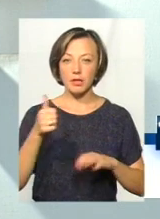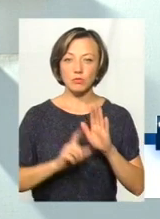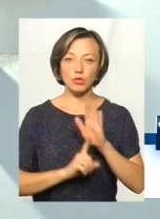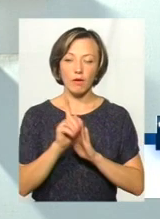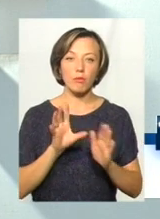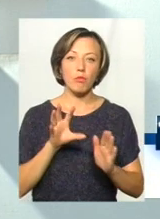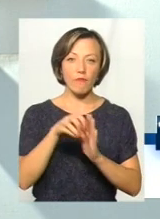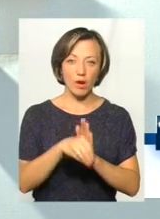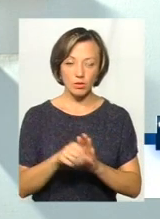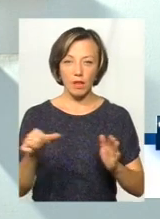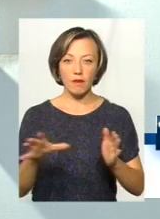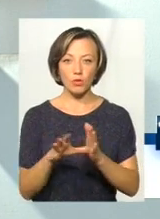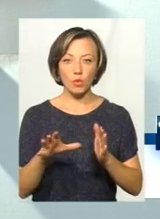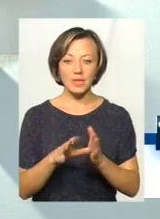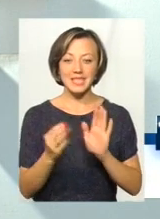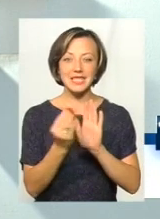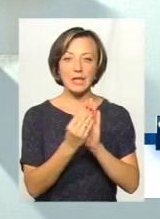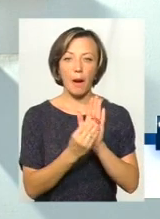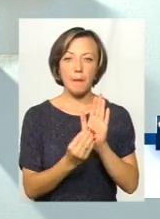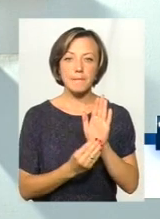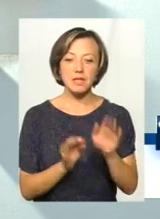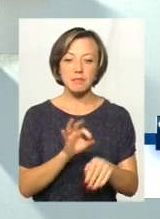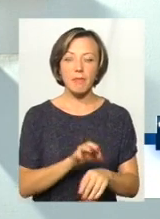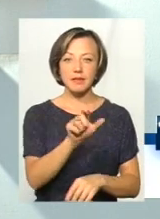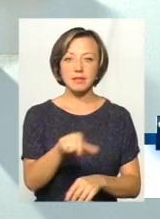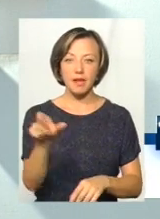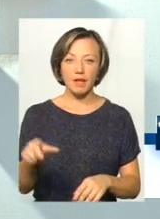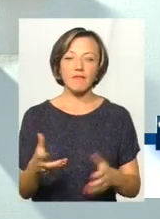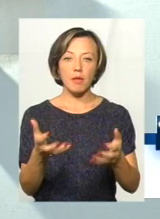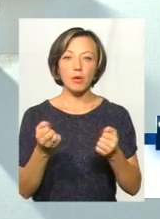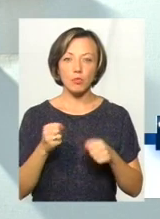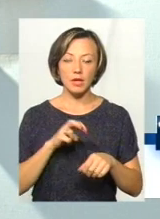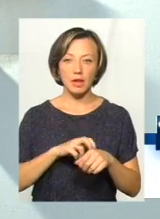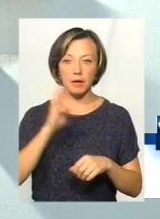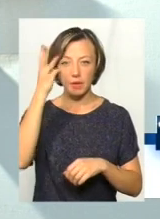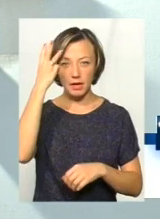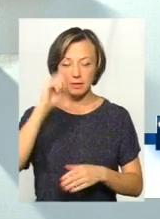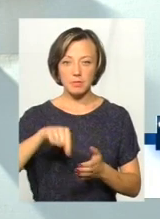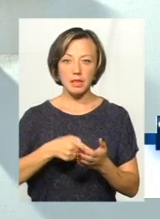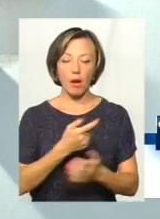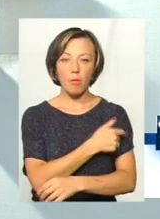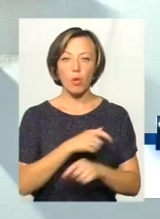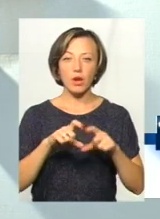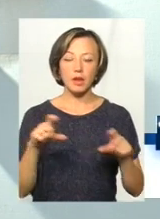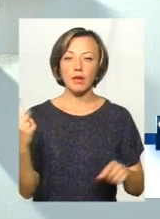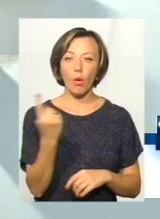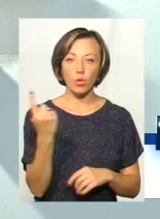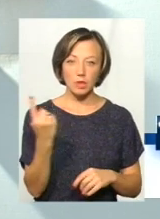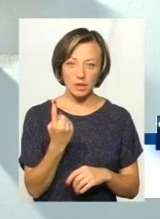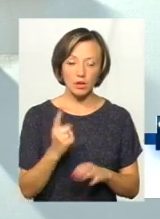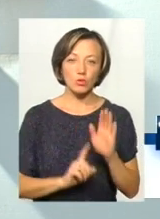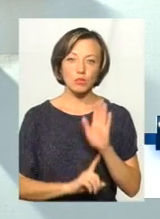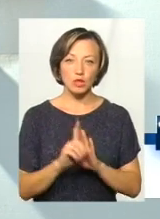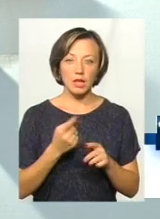впроваджувати електронний запис пацієнтів на прийом до лікаря, це стала Хмельницька міська поліклініка номер один, які перші